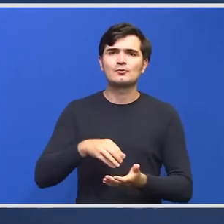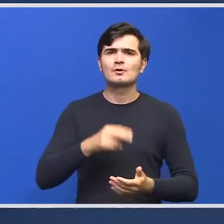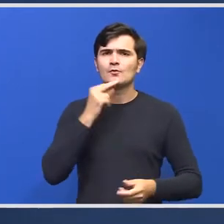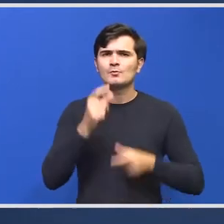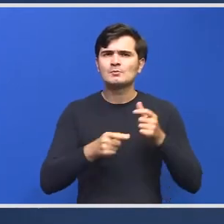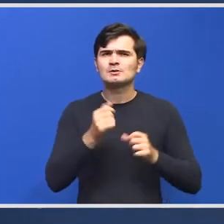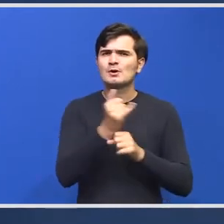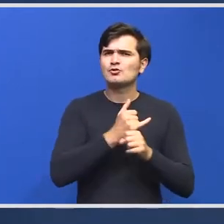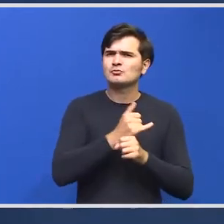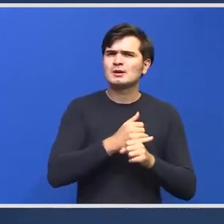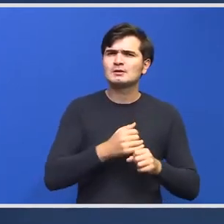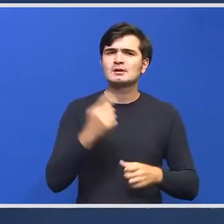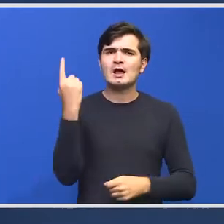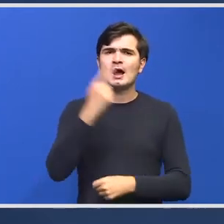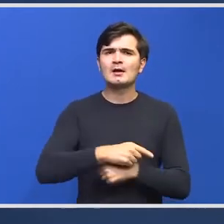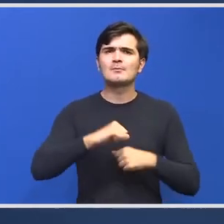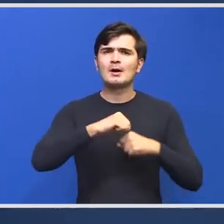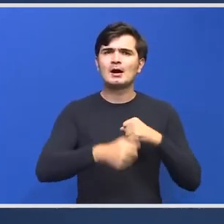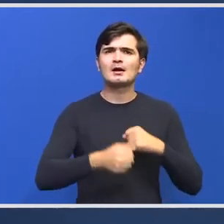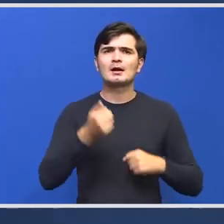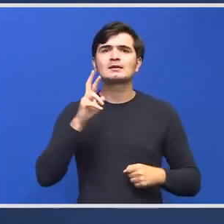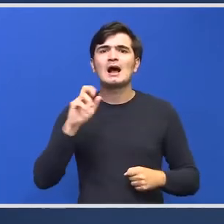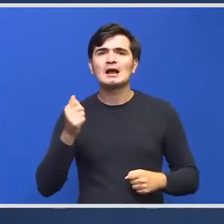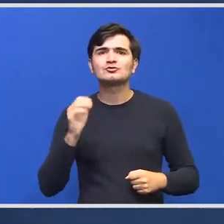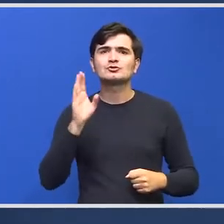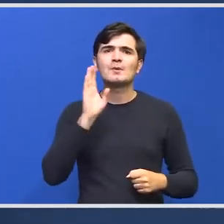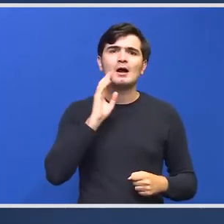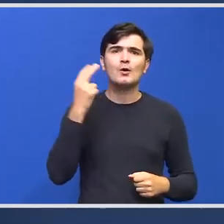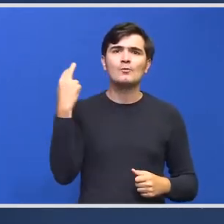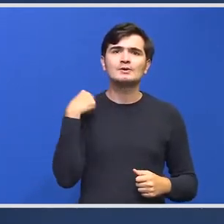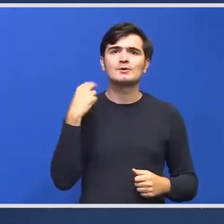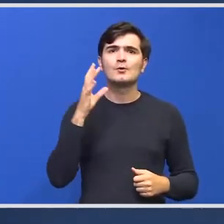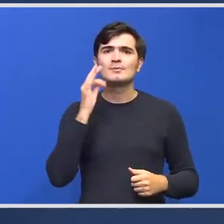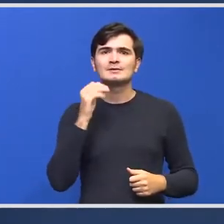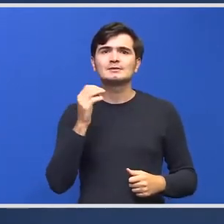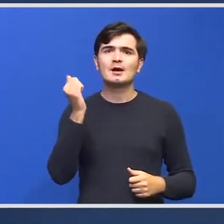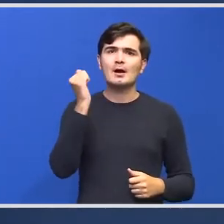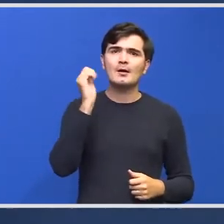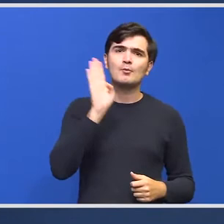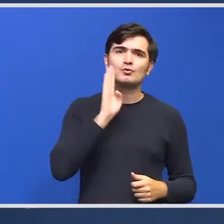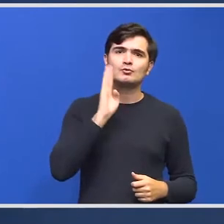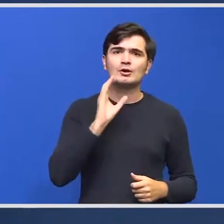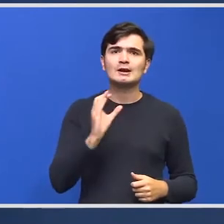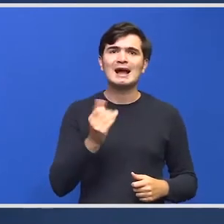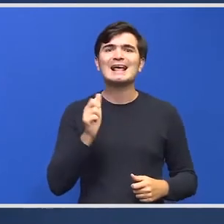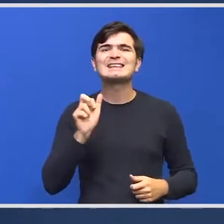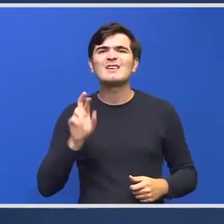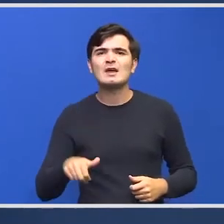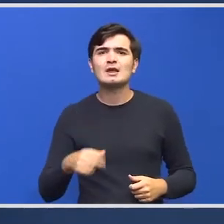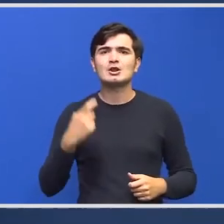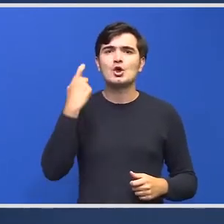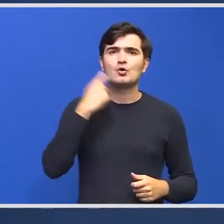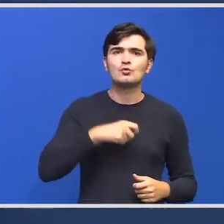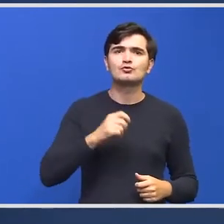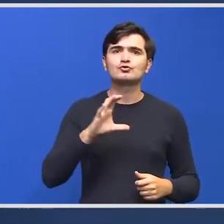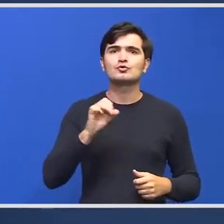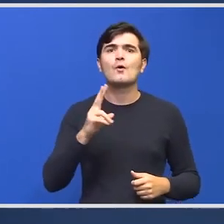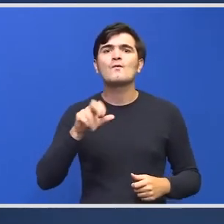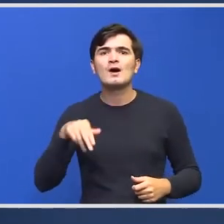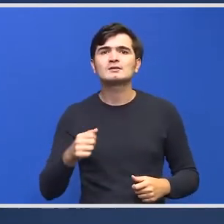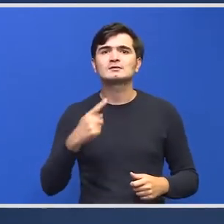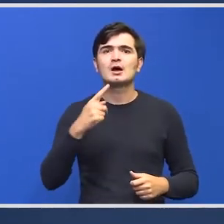clar, județele Alba, Arad, Argeș, Bacău, Bihor, Bistisa, Năsăut, Botoșani, Caraseverin, Cluj, Covazna,